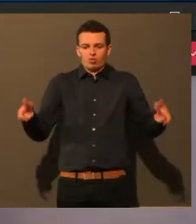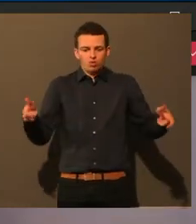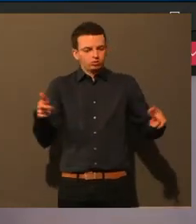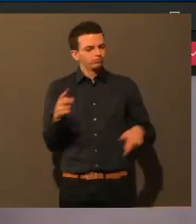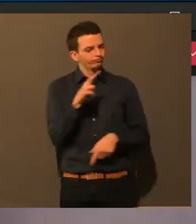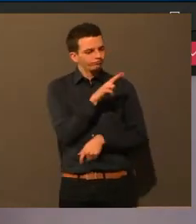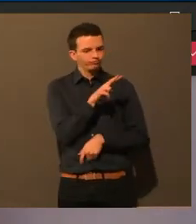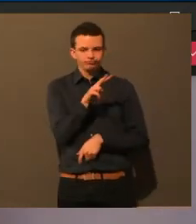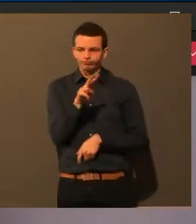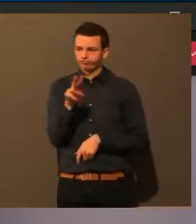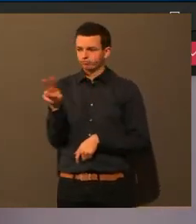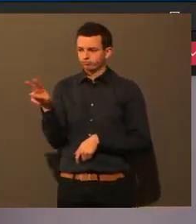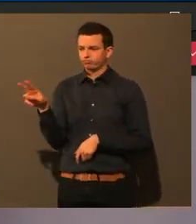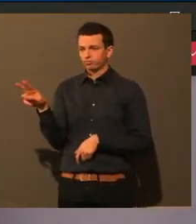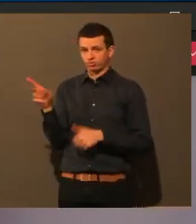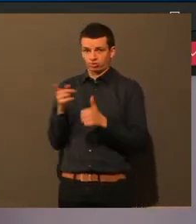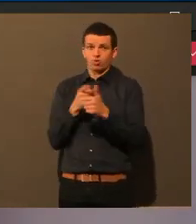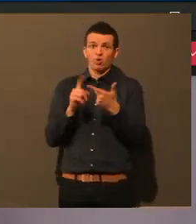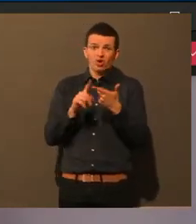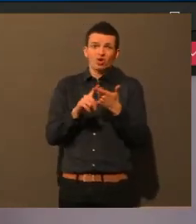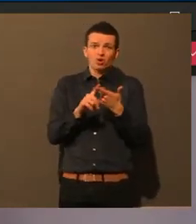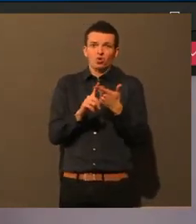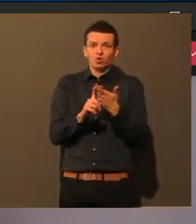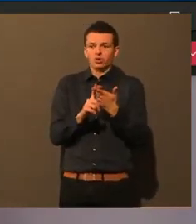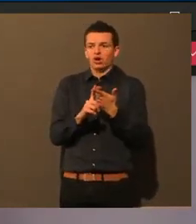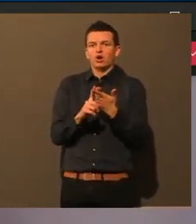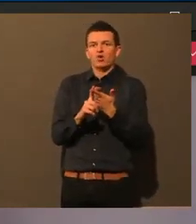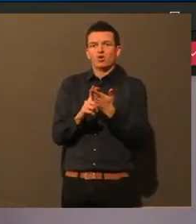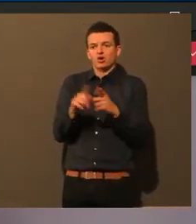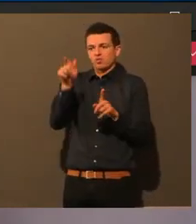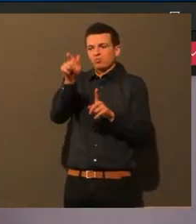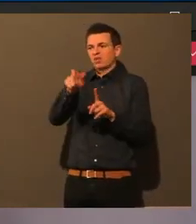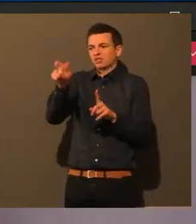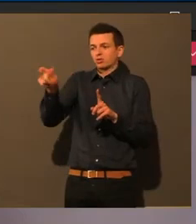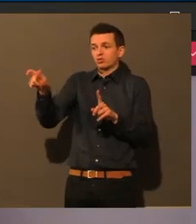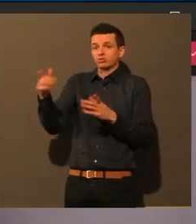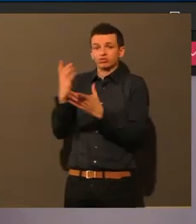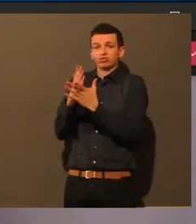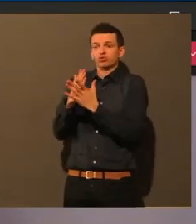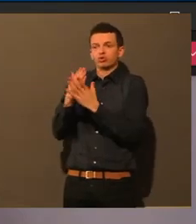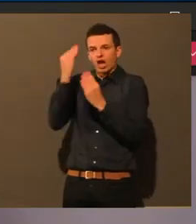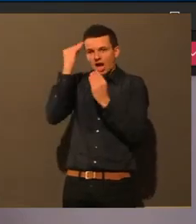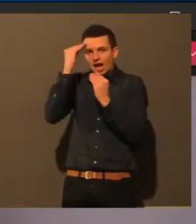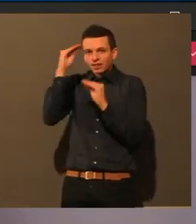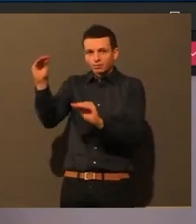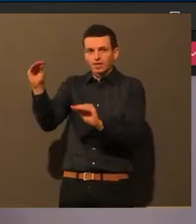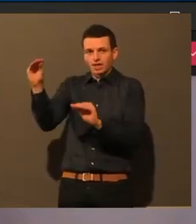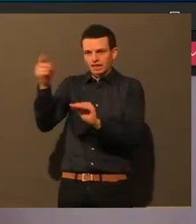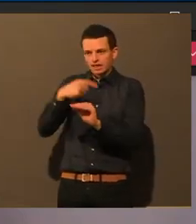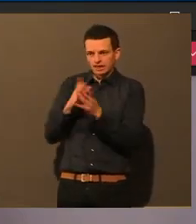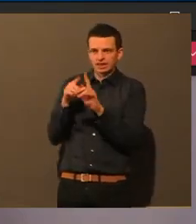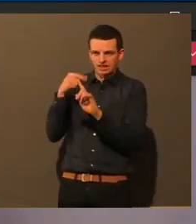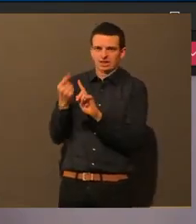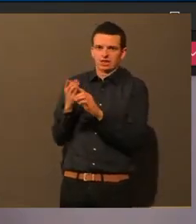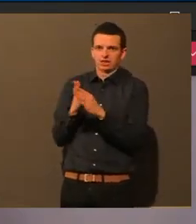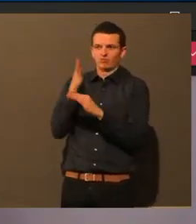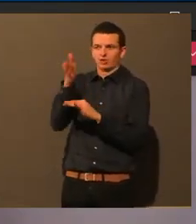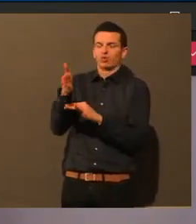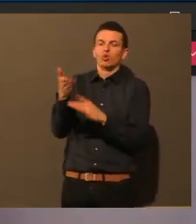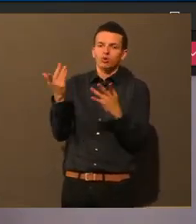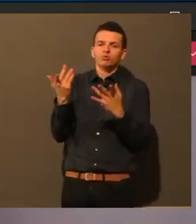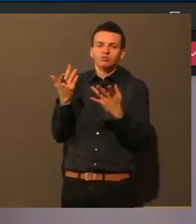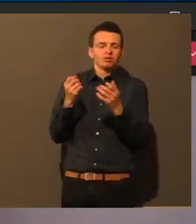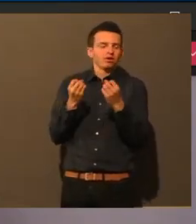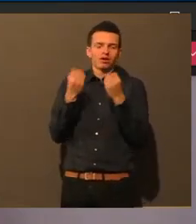schon gezielt zu den Leuten, die da wirklich Freude dran hätten und dann aber auch unter den Regeln, die